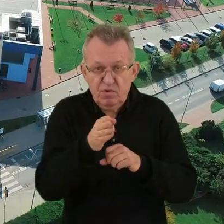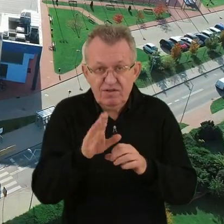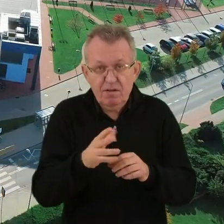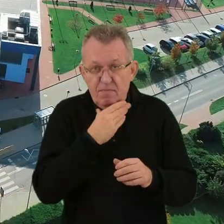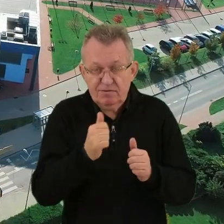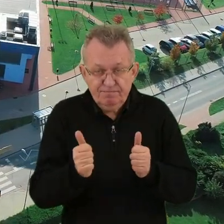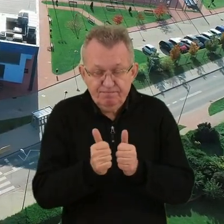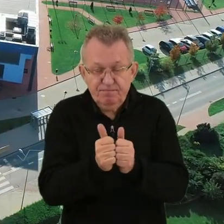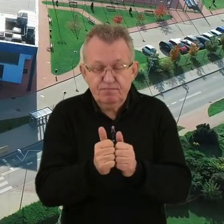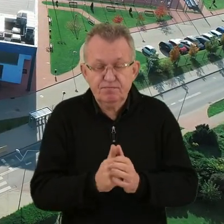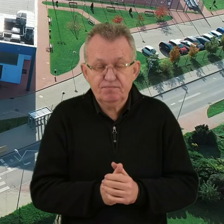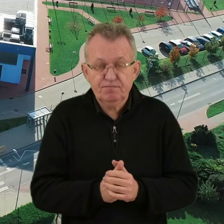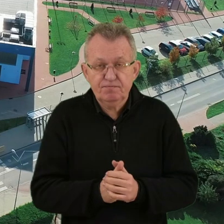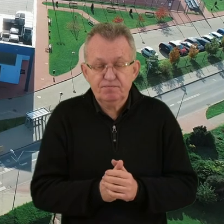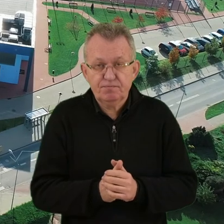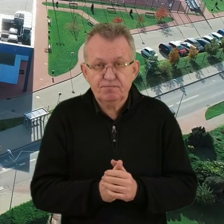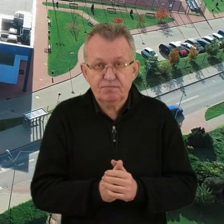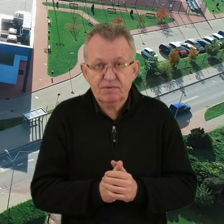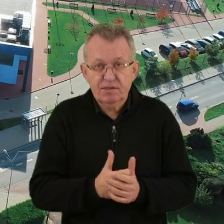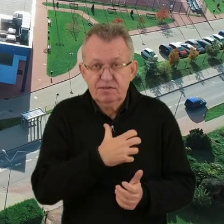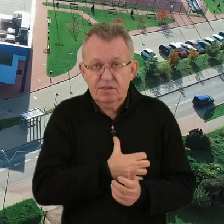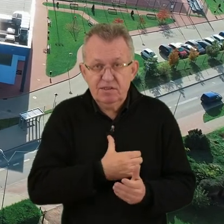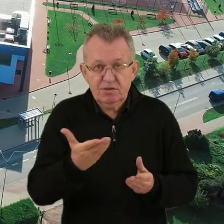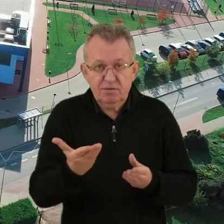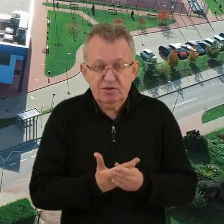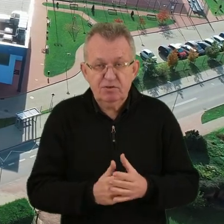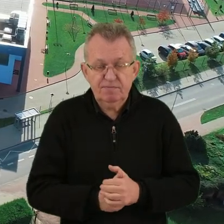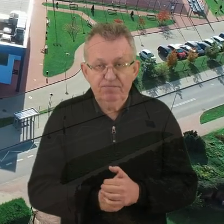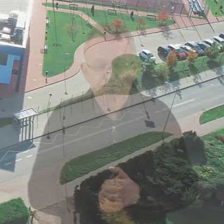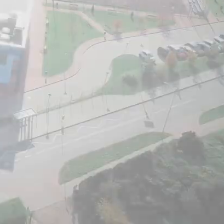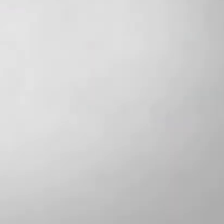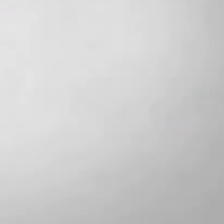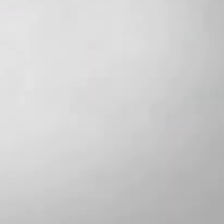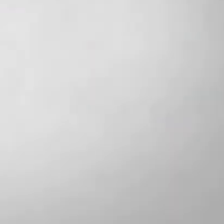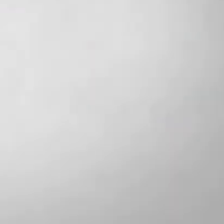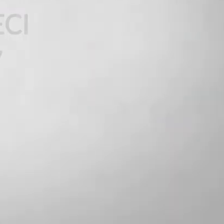można wejść z psem asystującym i psem przewodnikiem. Serdecznie zapraszamy.